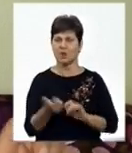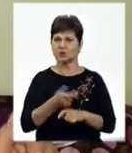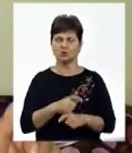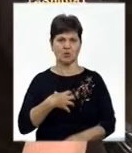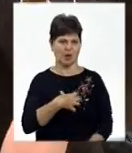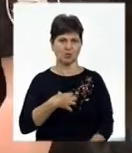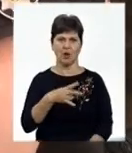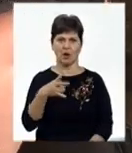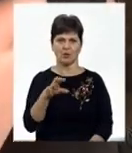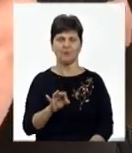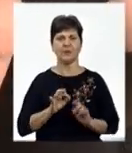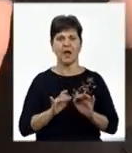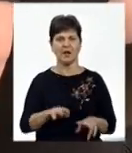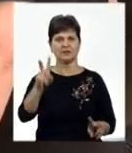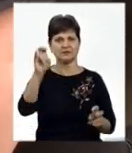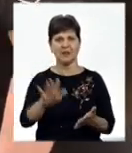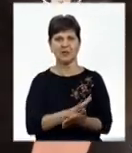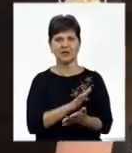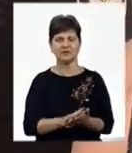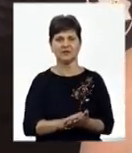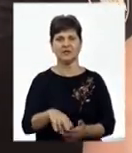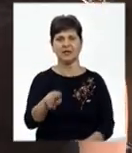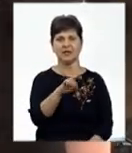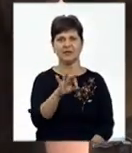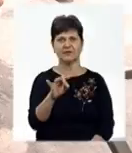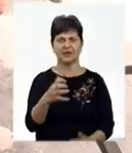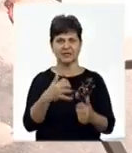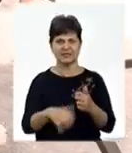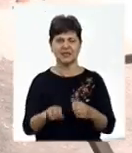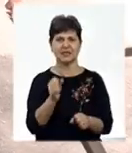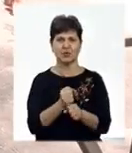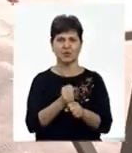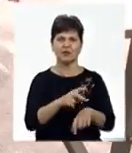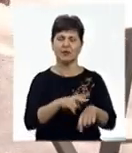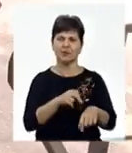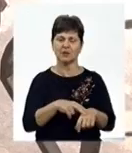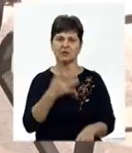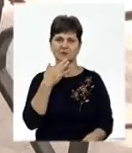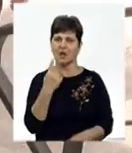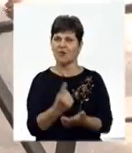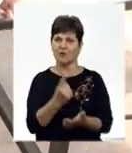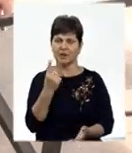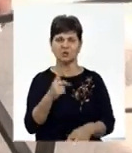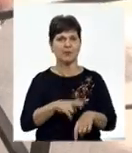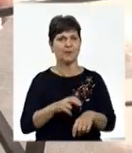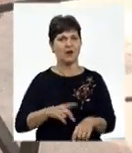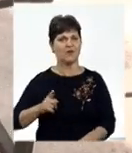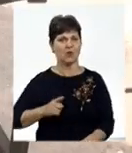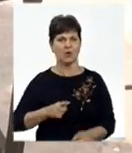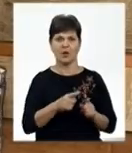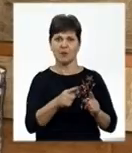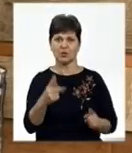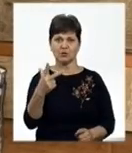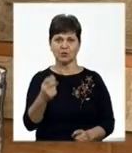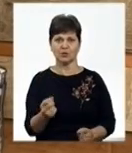актуально. Акція під назву «Благодійний двір серед співробітників Національної поліції» проходить вперше. Правоохоронці протягом трьох